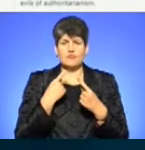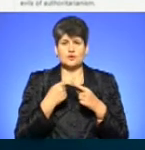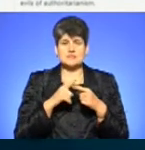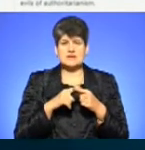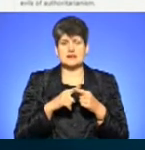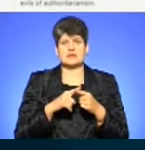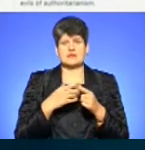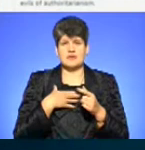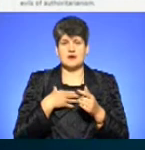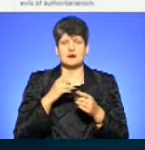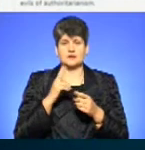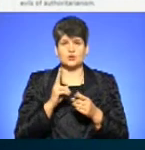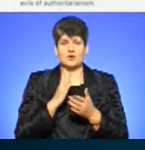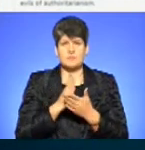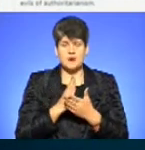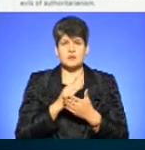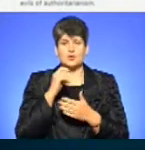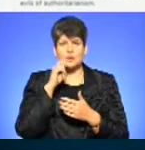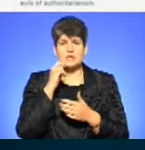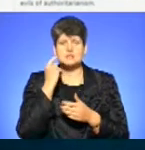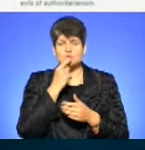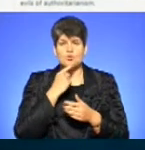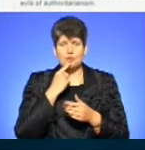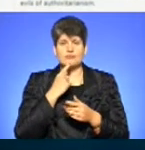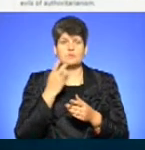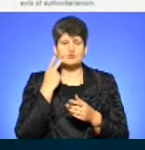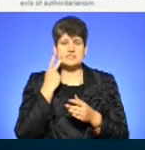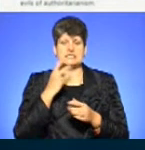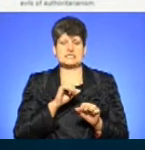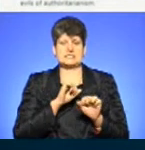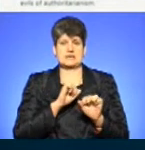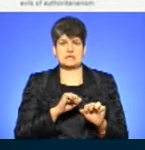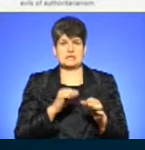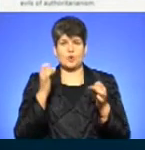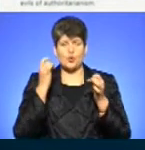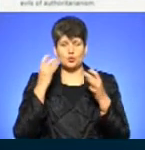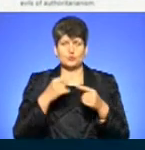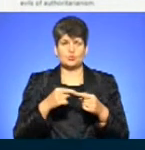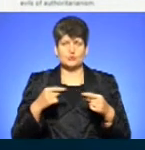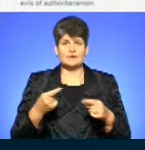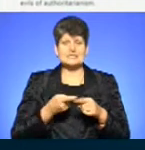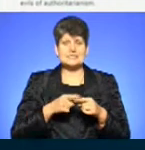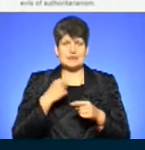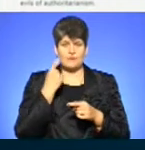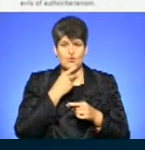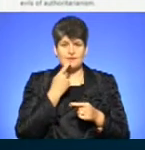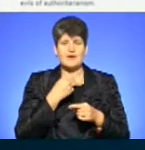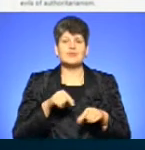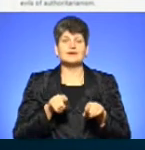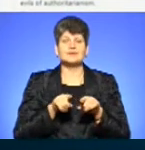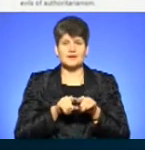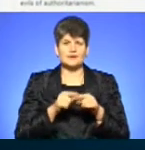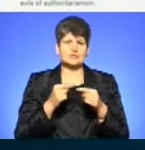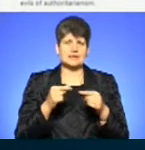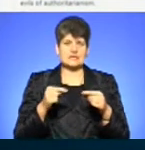мови, української мови в діаспорі і послідовний захисник утвердження культурного продукту цією мовою, але також і